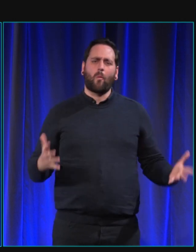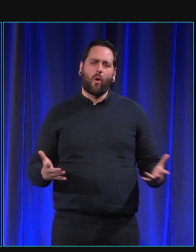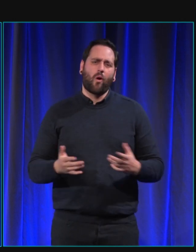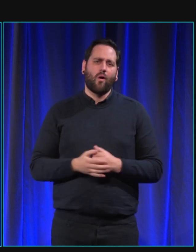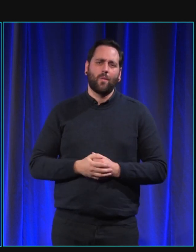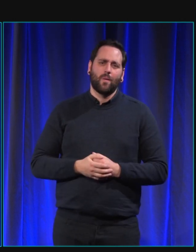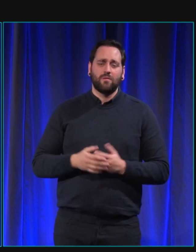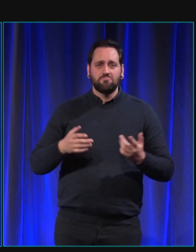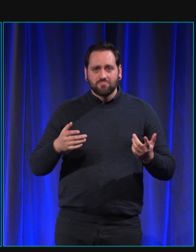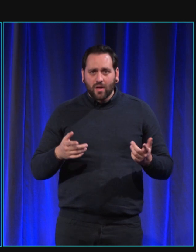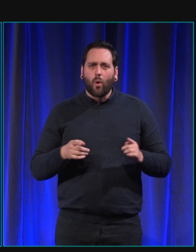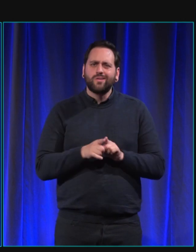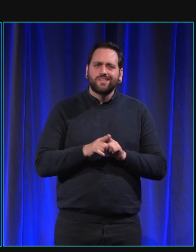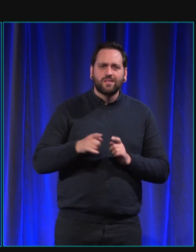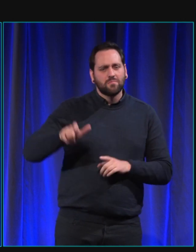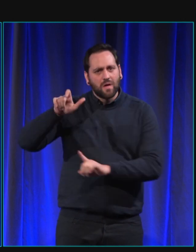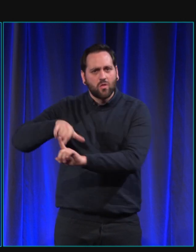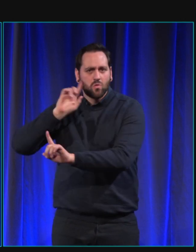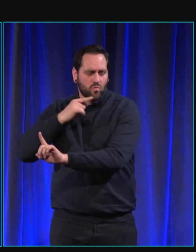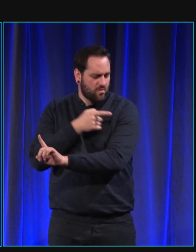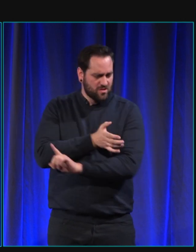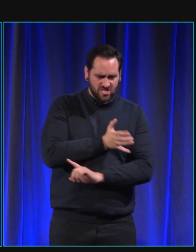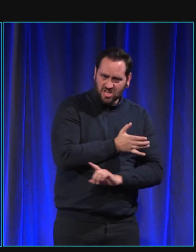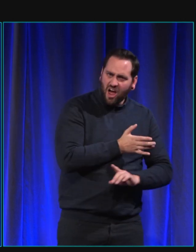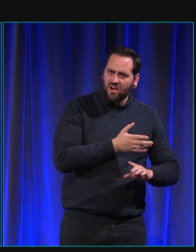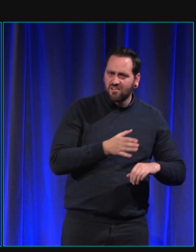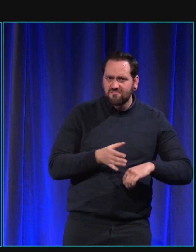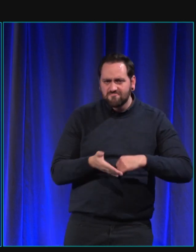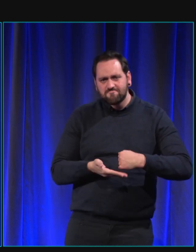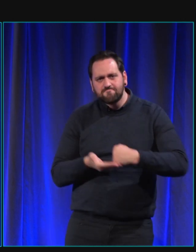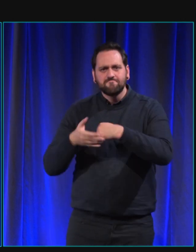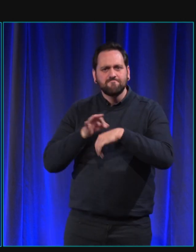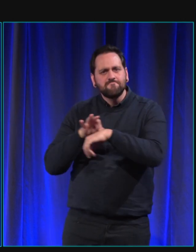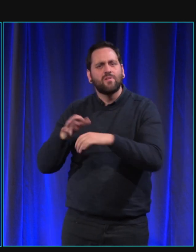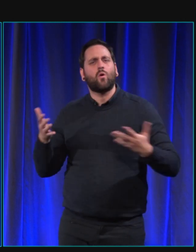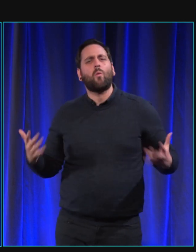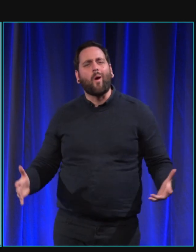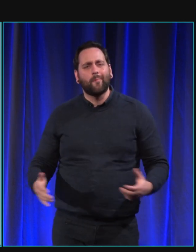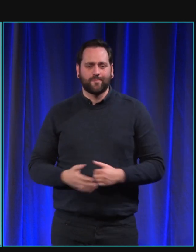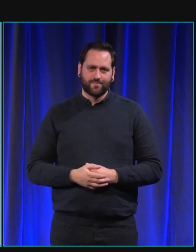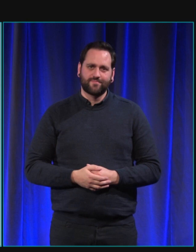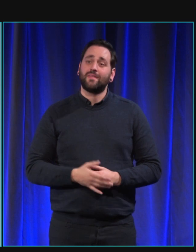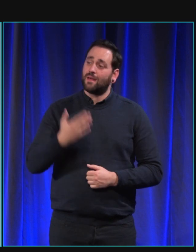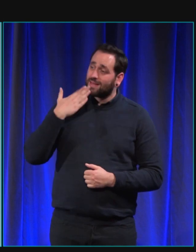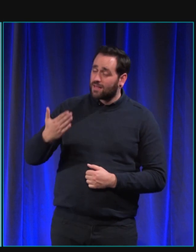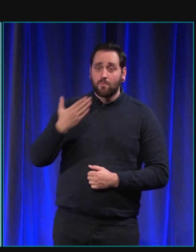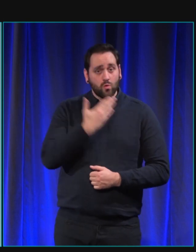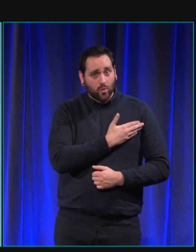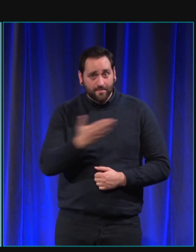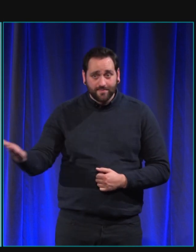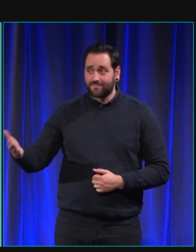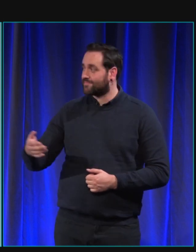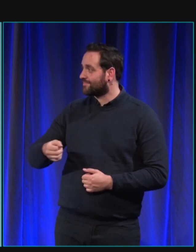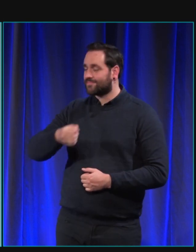dire comment ils assistent les personnes sourdes ou malentendantes au quotidien. Merci. Bonjour à tous. Oui, c'est ma voix.